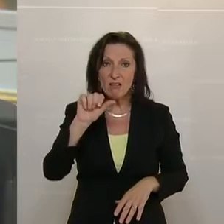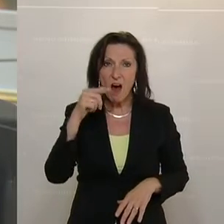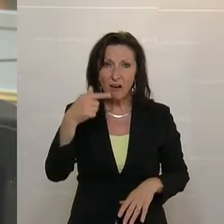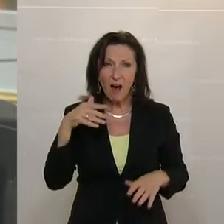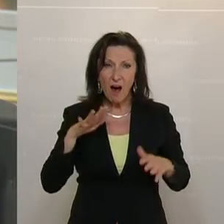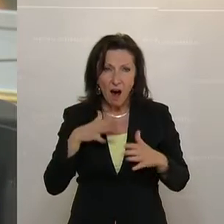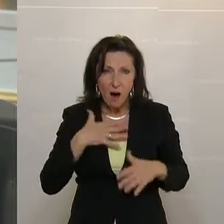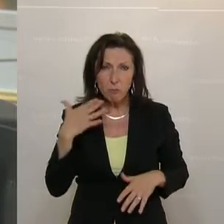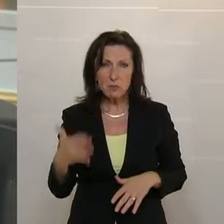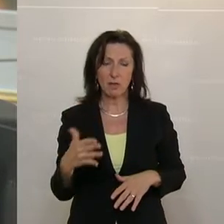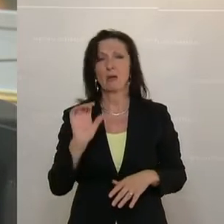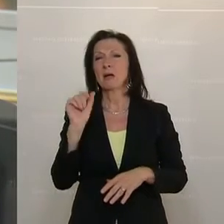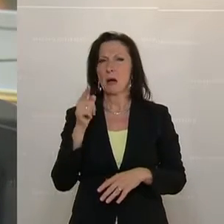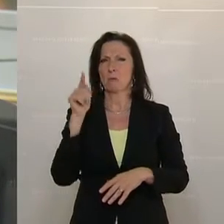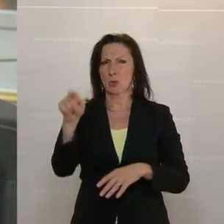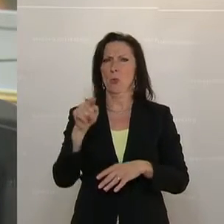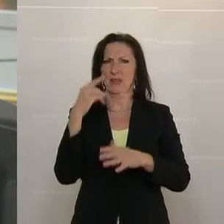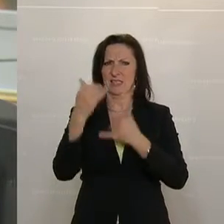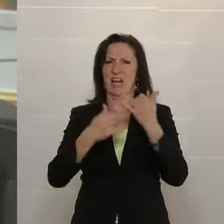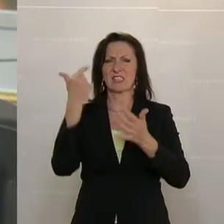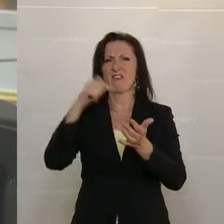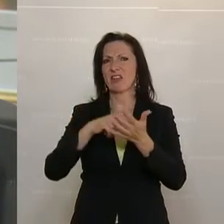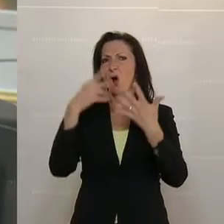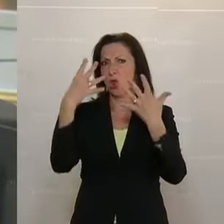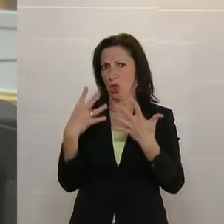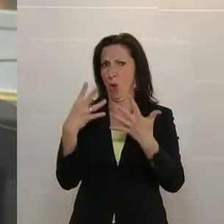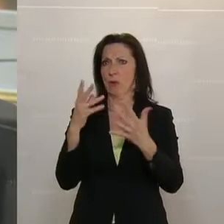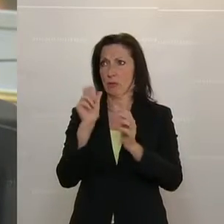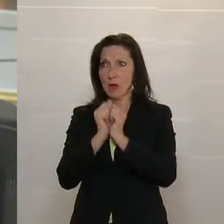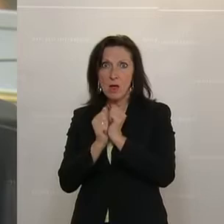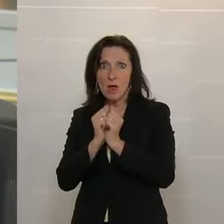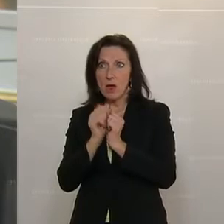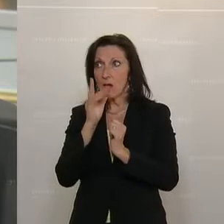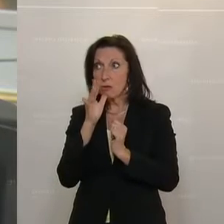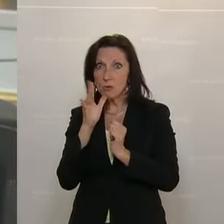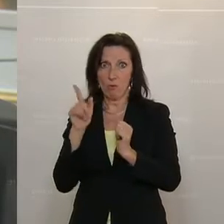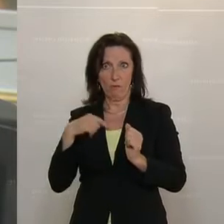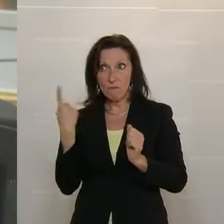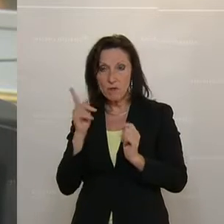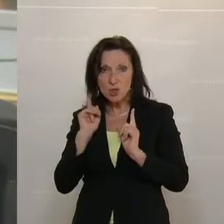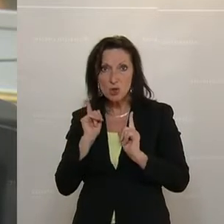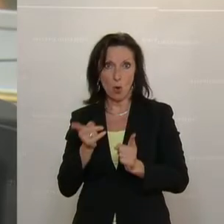weil diese ja gerade im Jahr 2009 der Prüfkompetenz des Rechnungshofes unterliegen sollte.